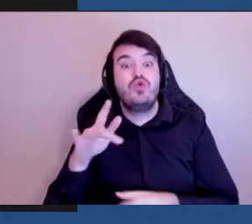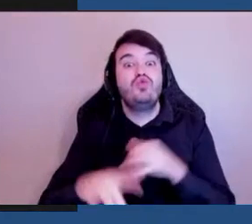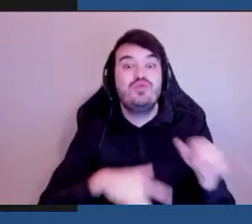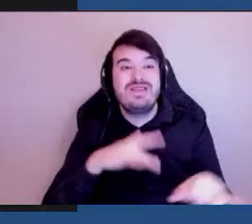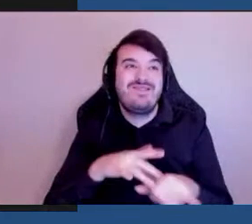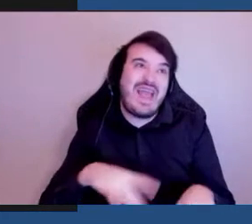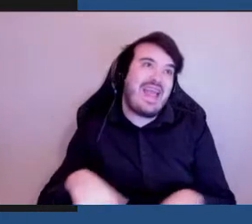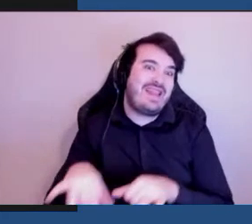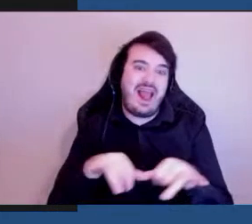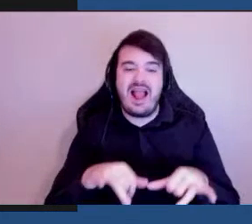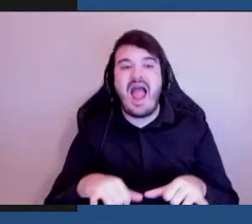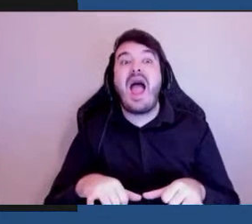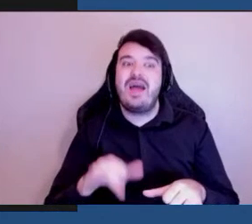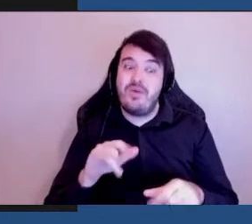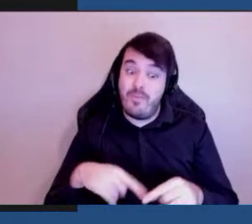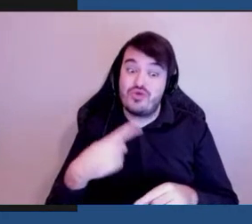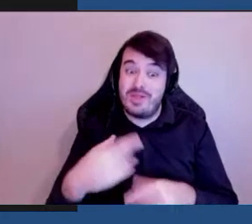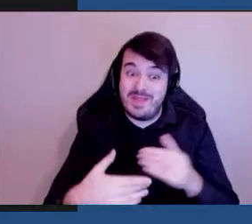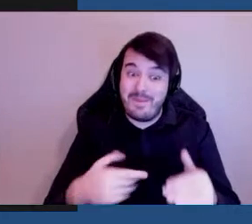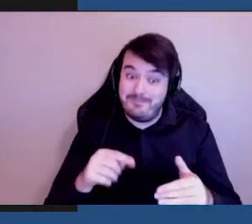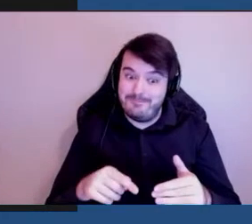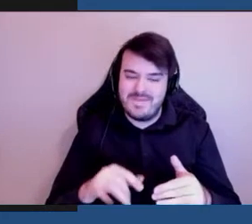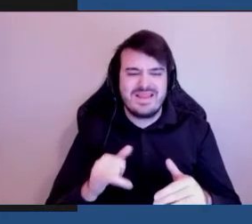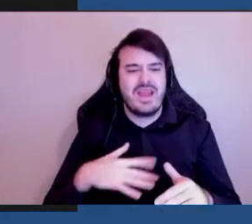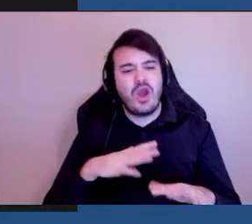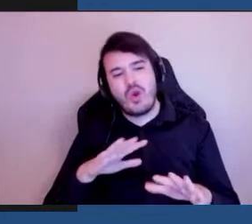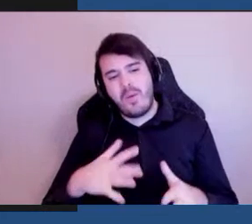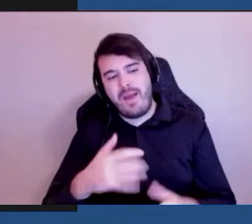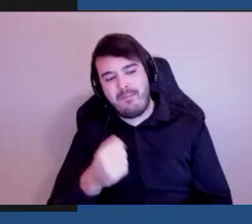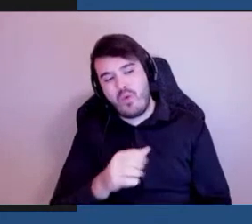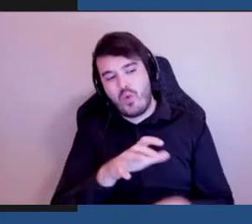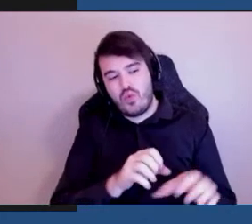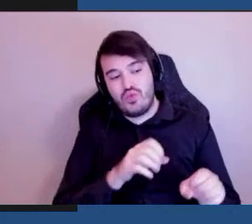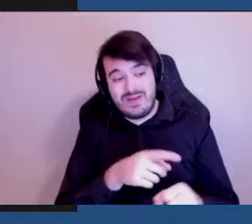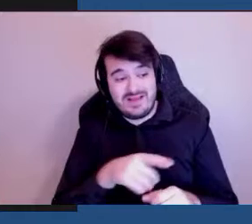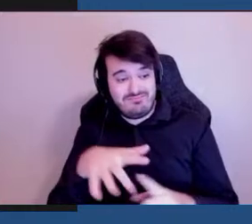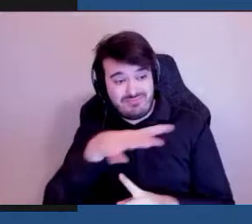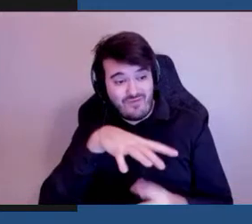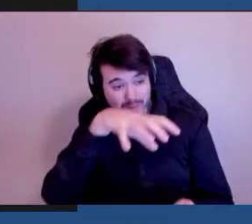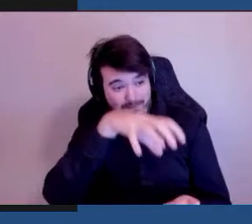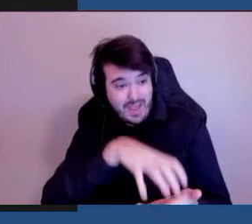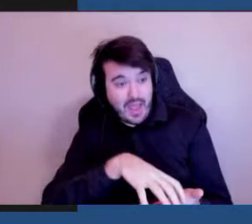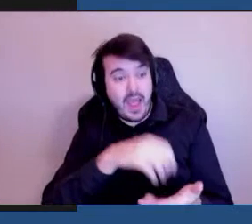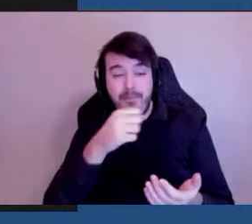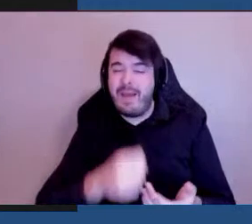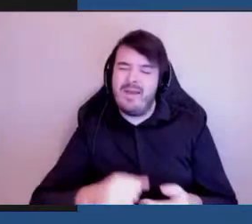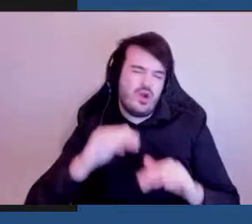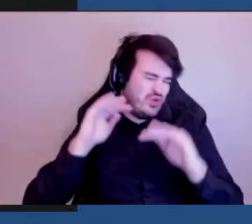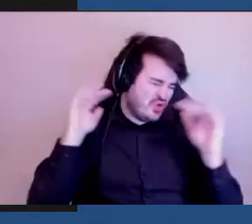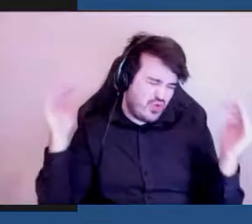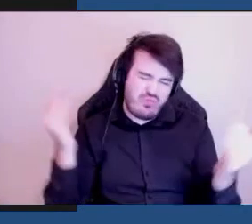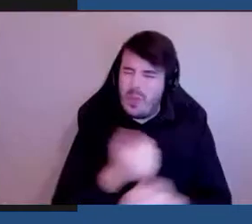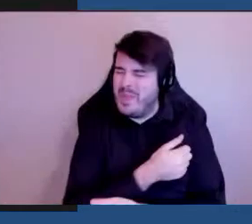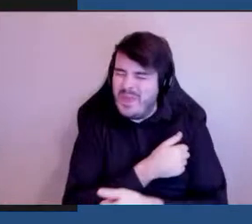la prochaine étape. Alors ça, c'est comment est-ce qu'on peut utiliser un environnement qui est utilisable par tout le monde